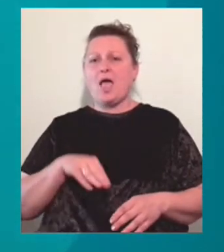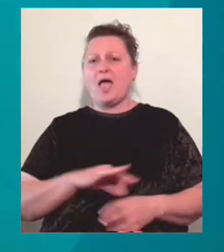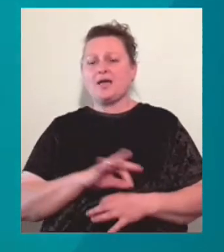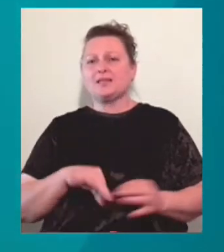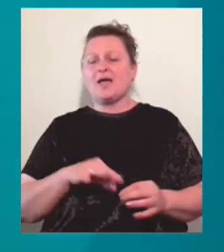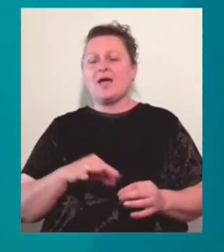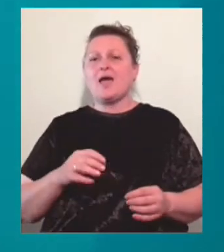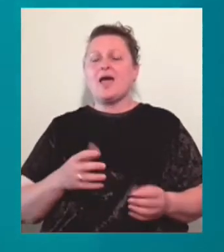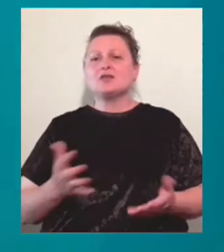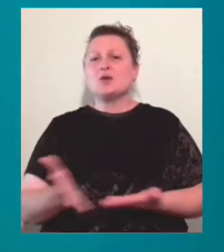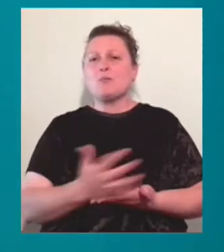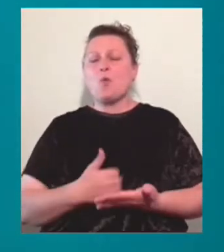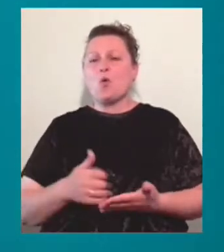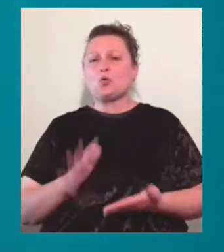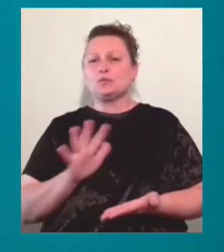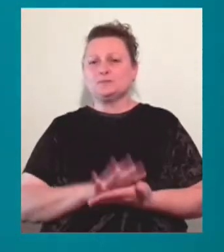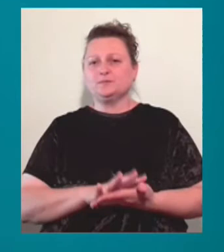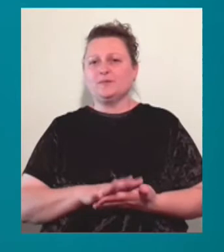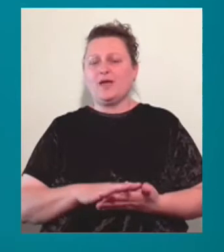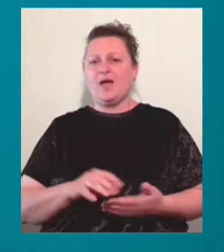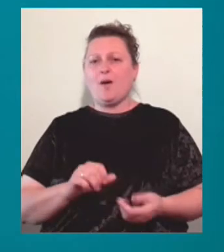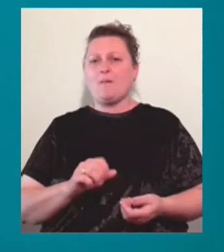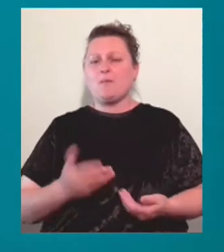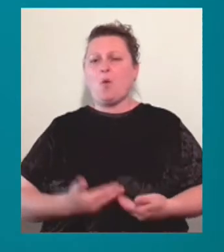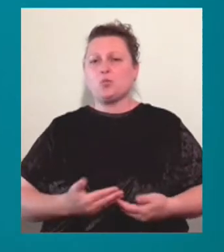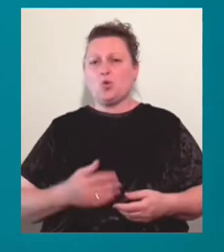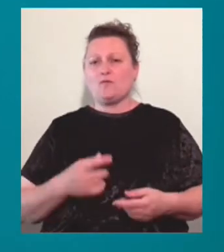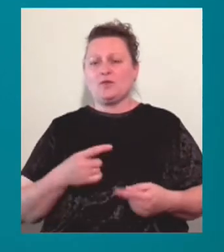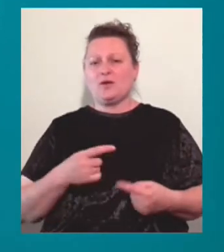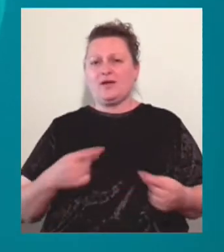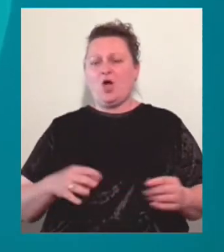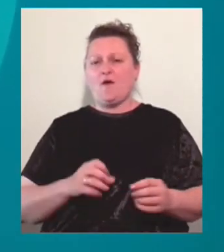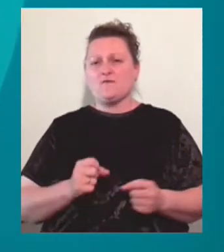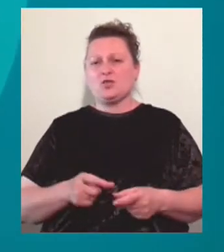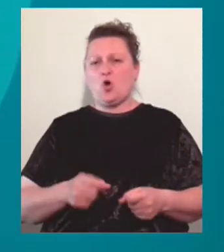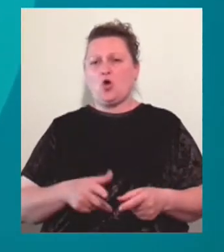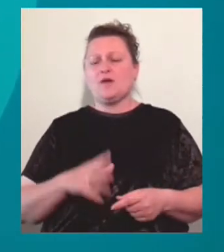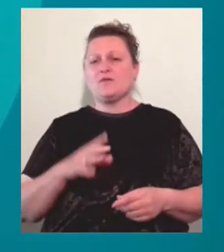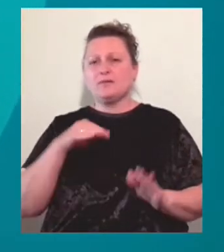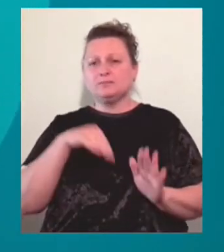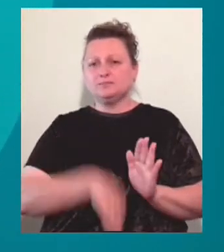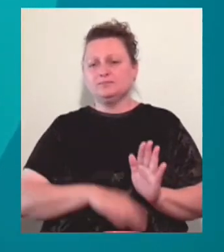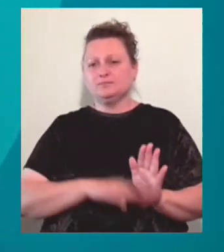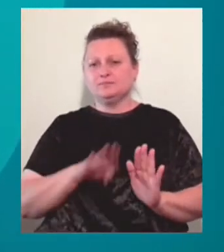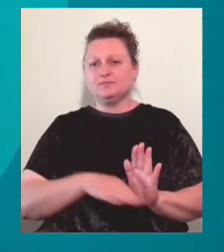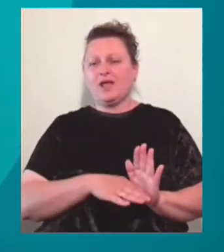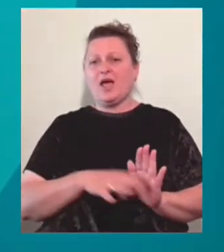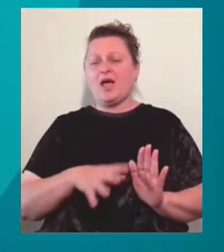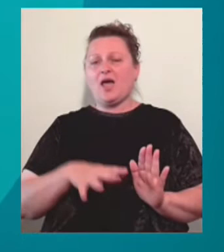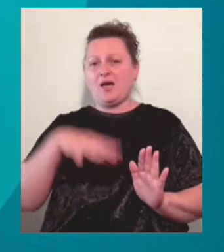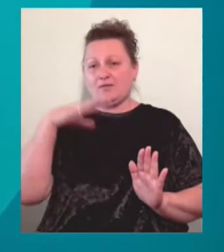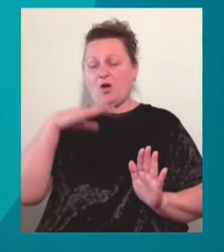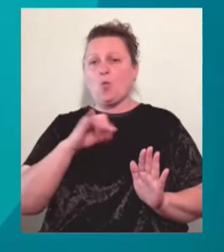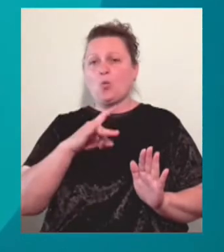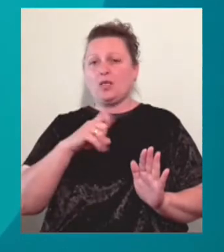збору твердих побутових відходів. Сам бак знаходиться під землею, а зверху розташована невелика урна для прийому сміття.